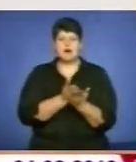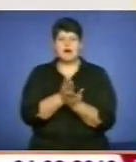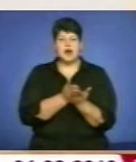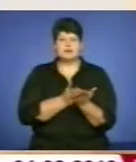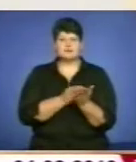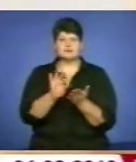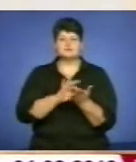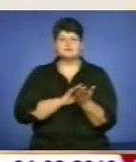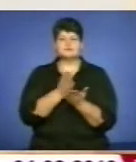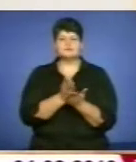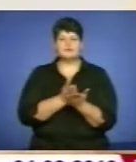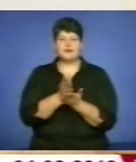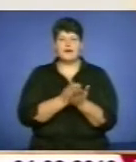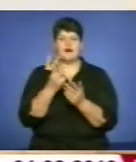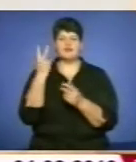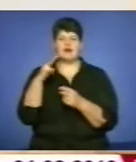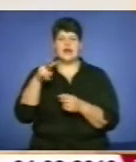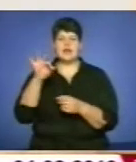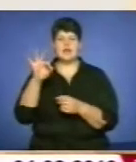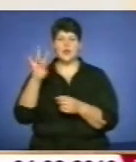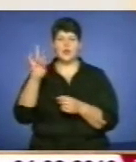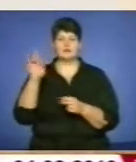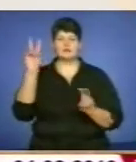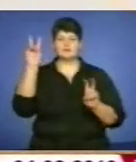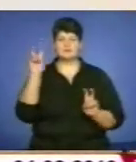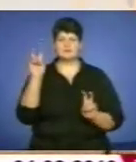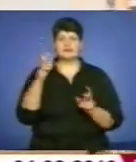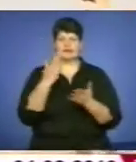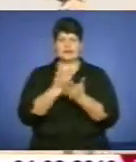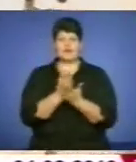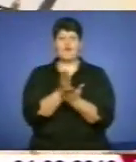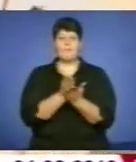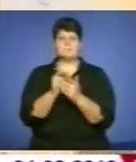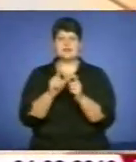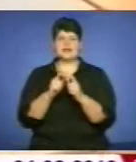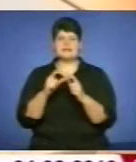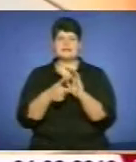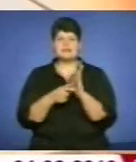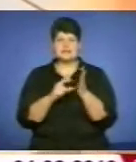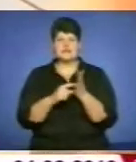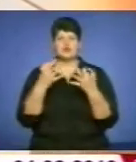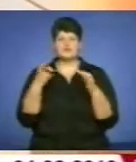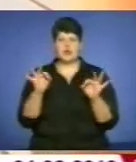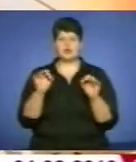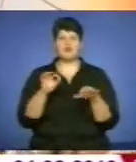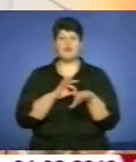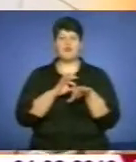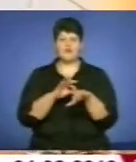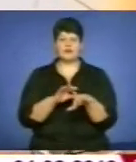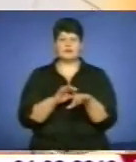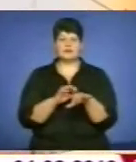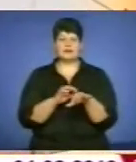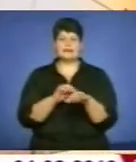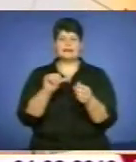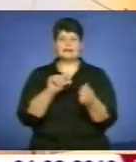а два апарати «Ліон», які знаходяться в операційній, дозволяють проводити наркози сіворанам,